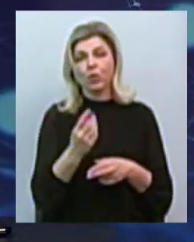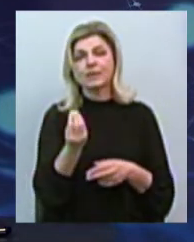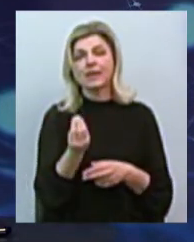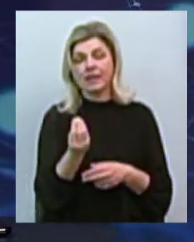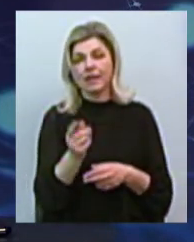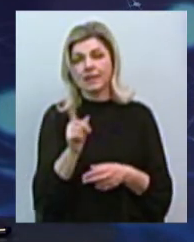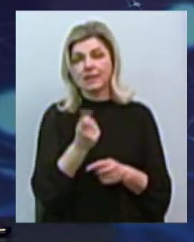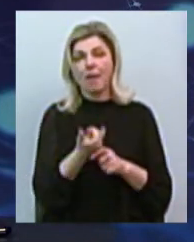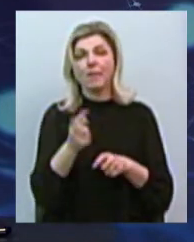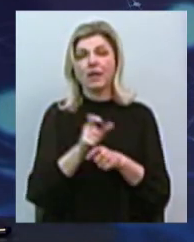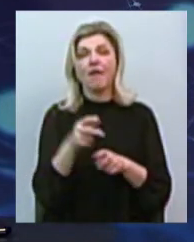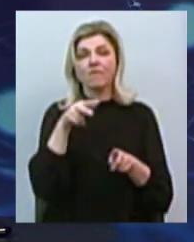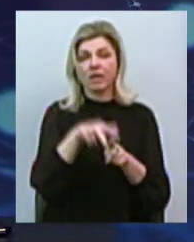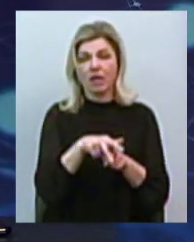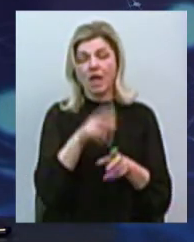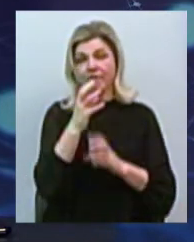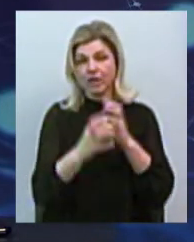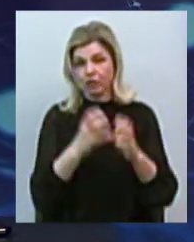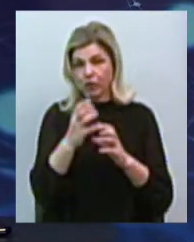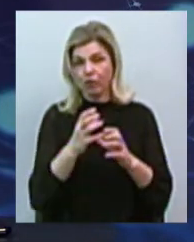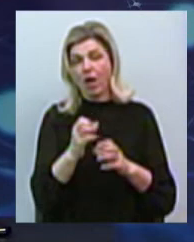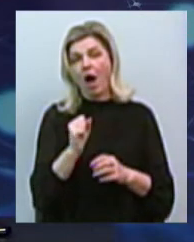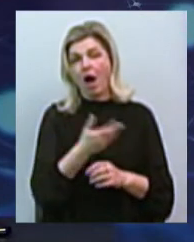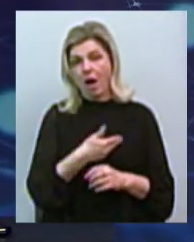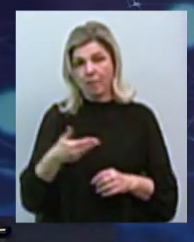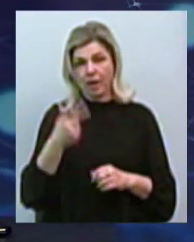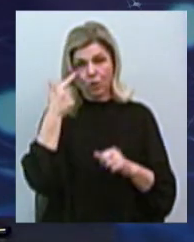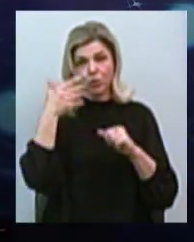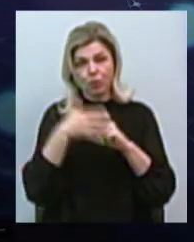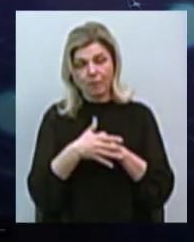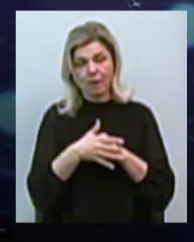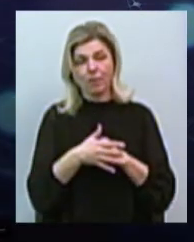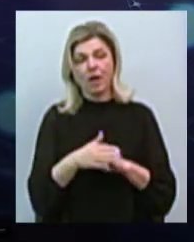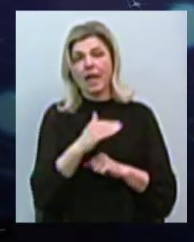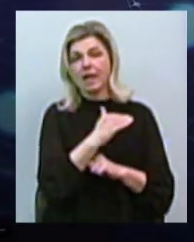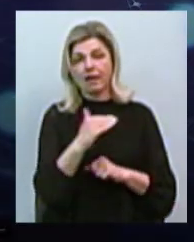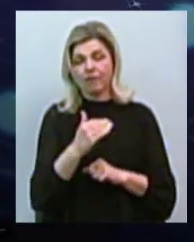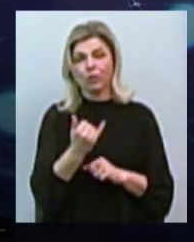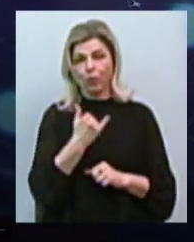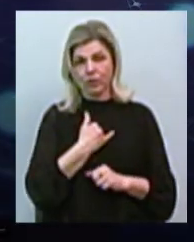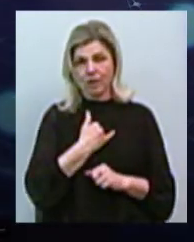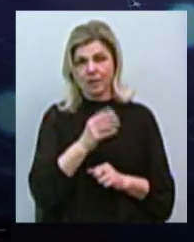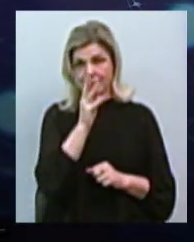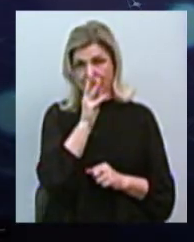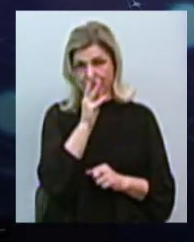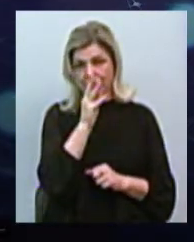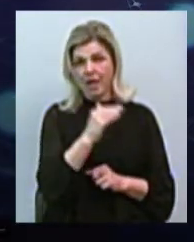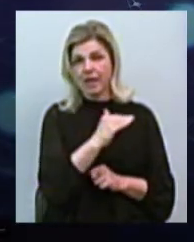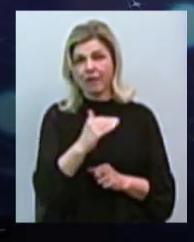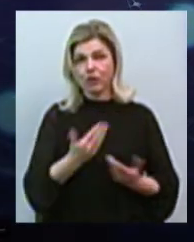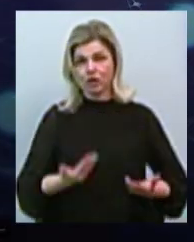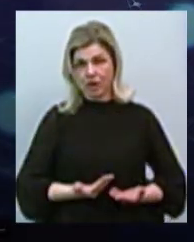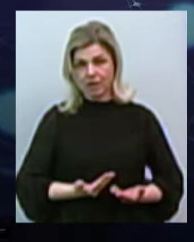перевантаження світові, але ж ми розуміємо, що рівень у нас заробітних плати, рівень життя